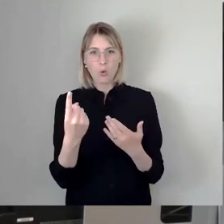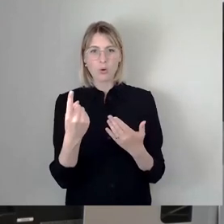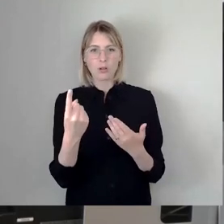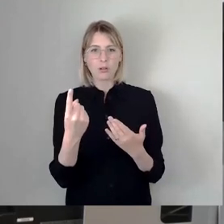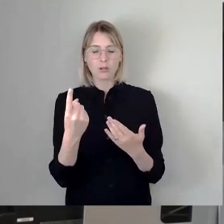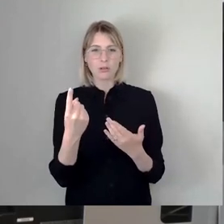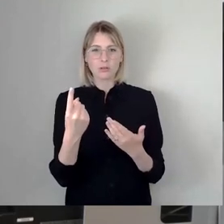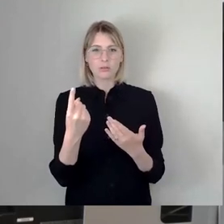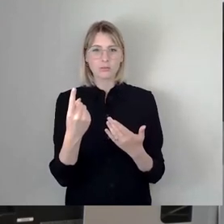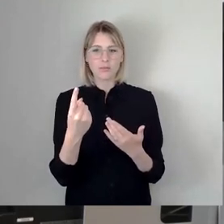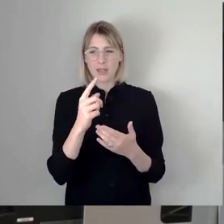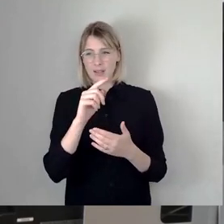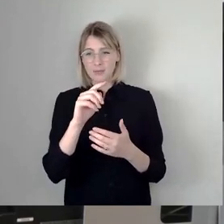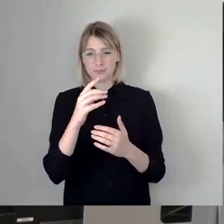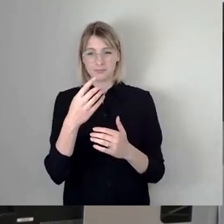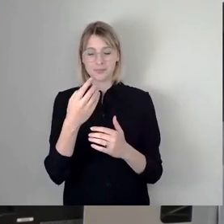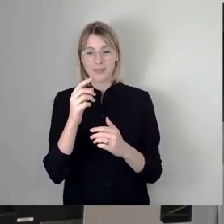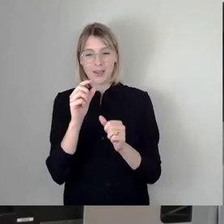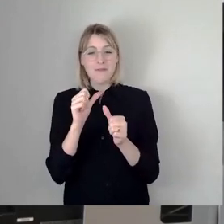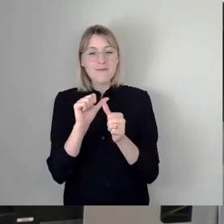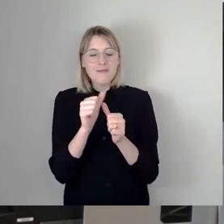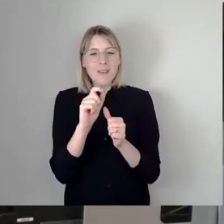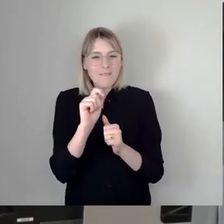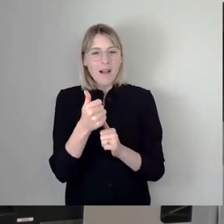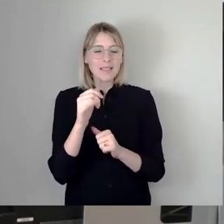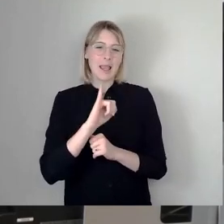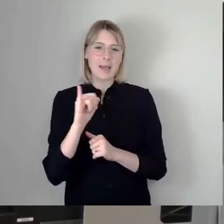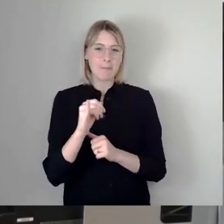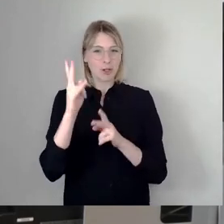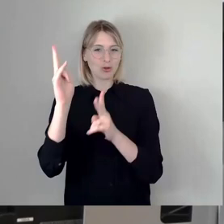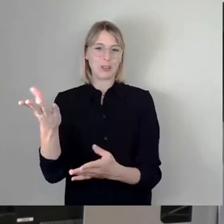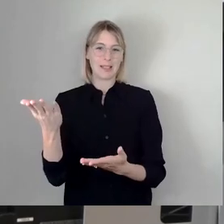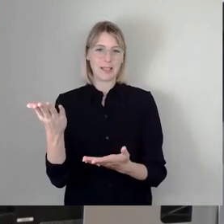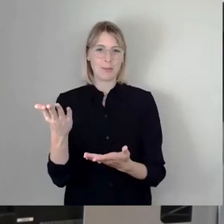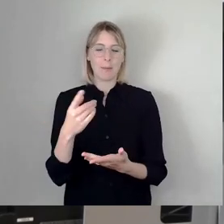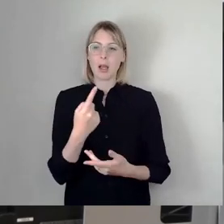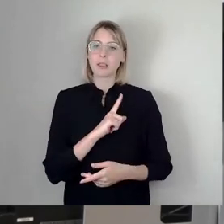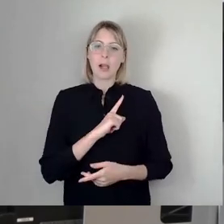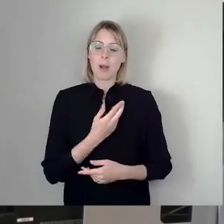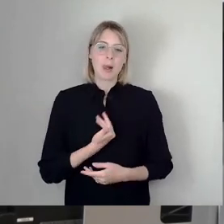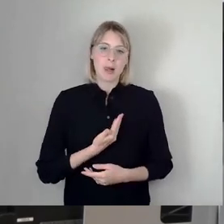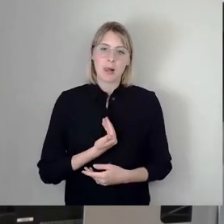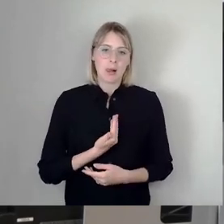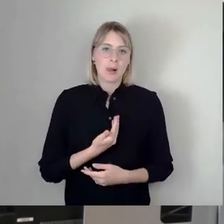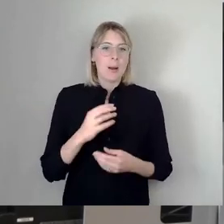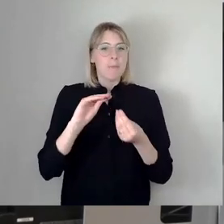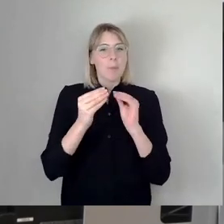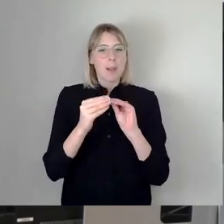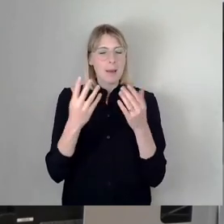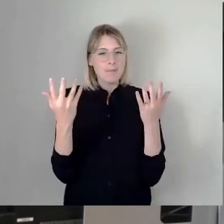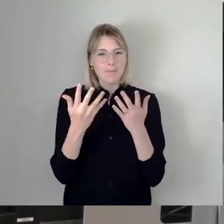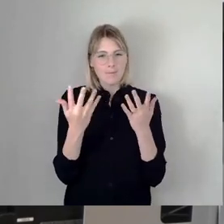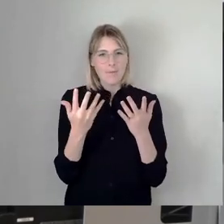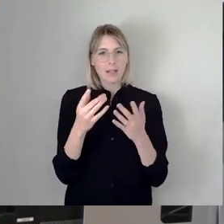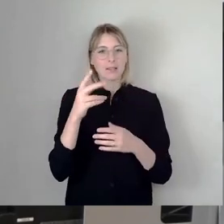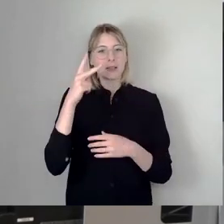fast immer recht hat, was ich in der Tat bezweifle. Die Problematik, dem zugrunde liegt, die hat Herr Kaden grob